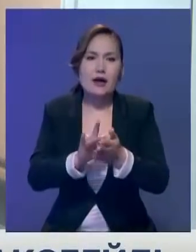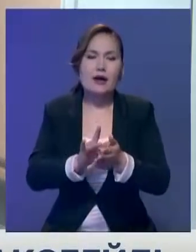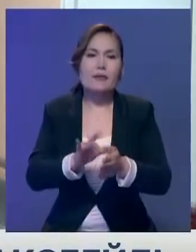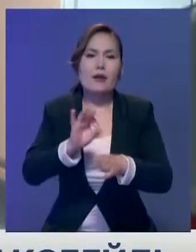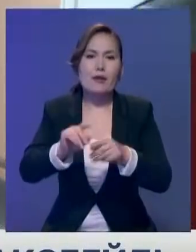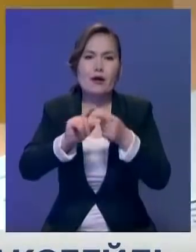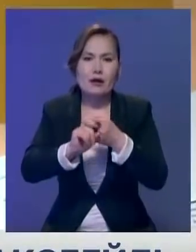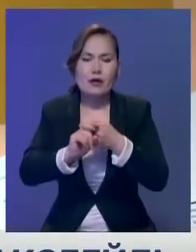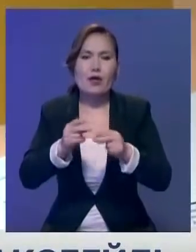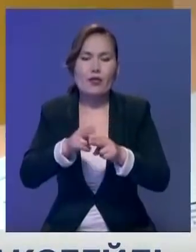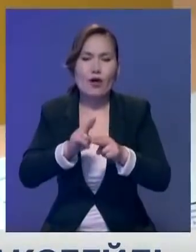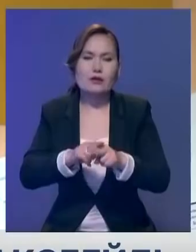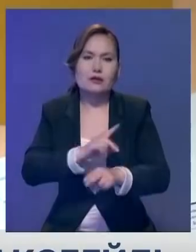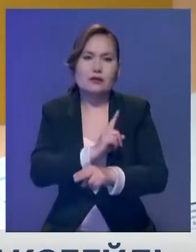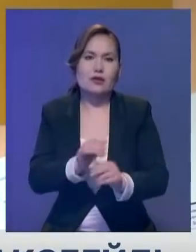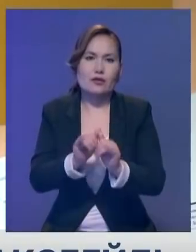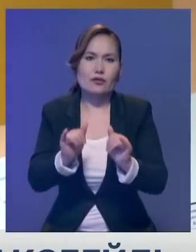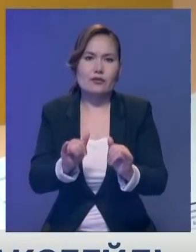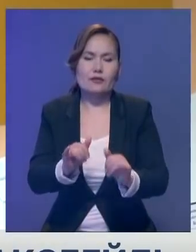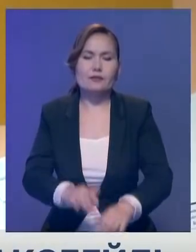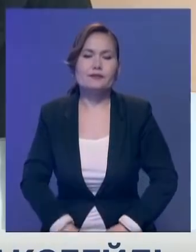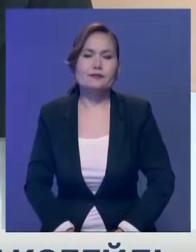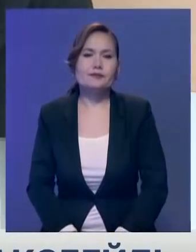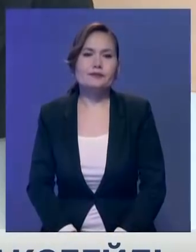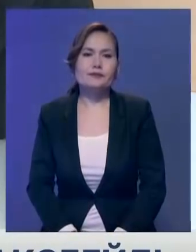қаласындағы эпидемиологиялық ақуал тұрақсыз болып отыр.